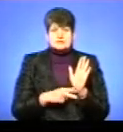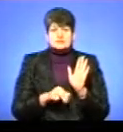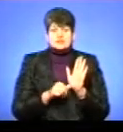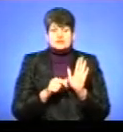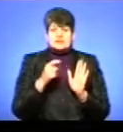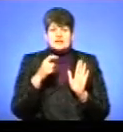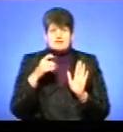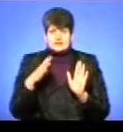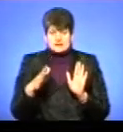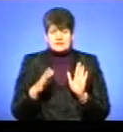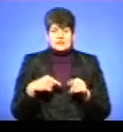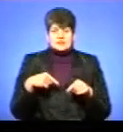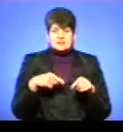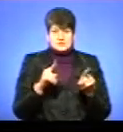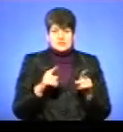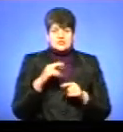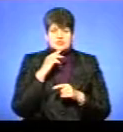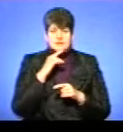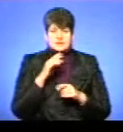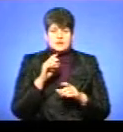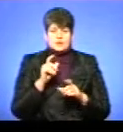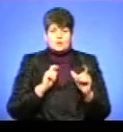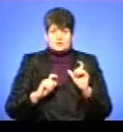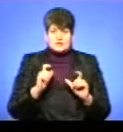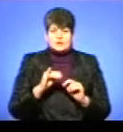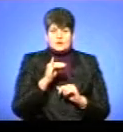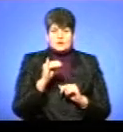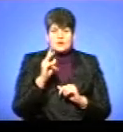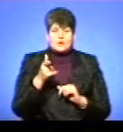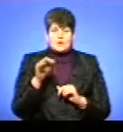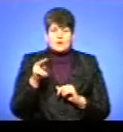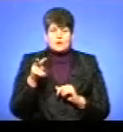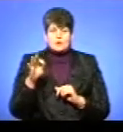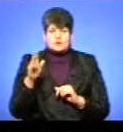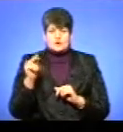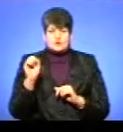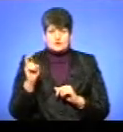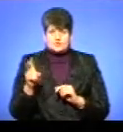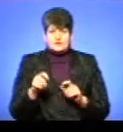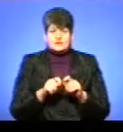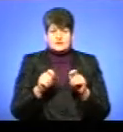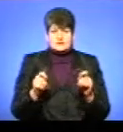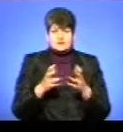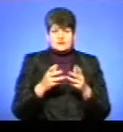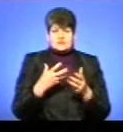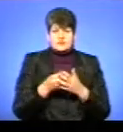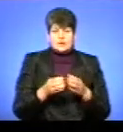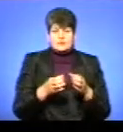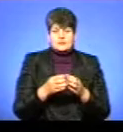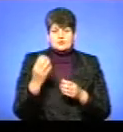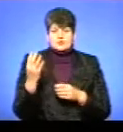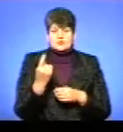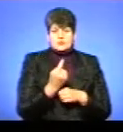хвилині пенальті забив гравець Чернівецького університету Юрій Головачук, відкривши рахунок для своєї команди 4-1. До